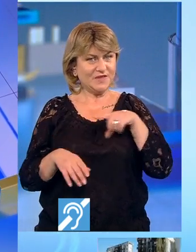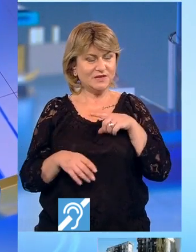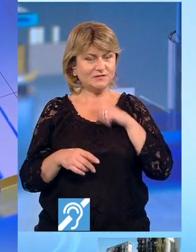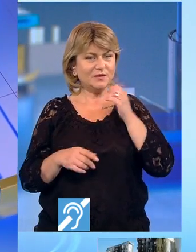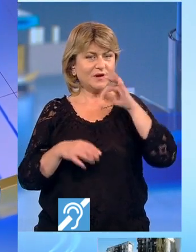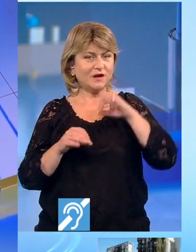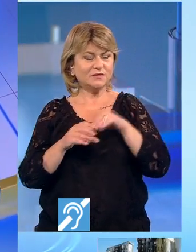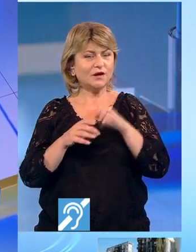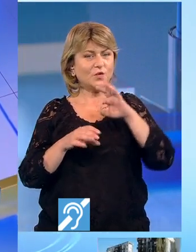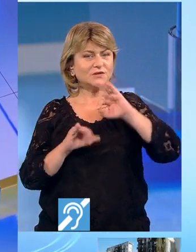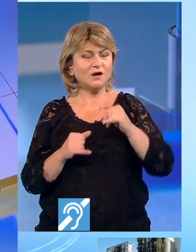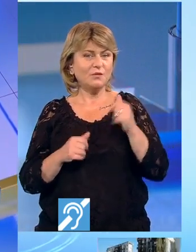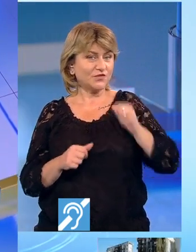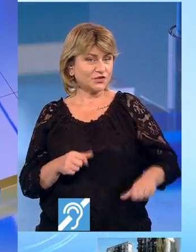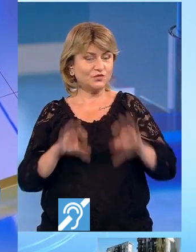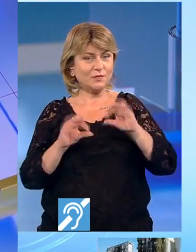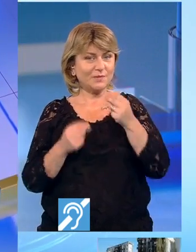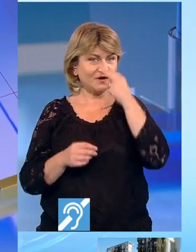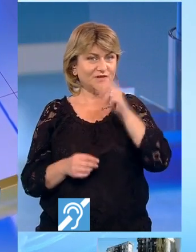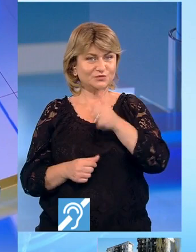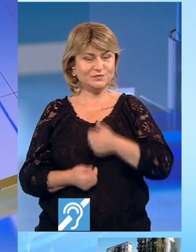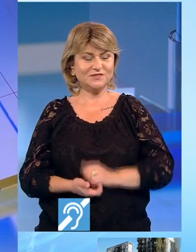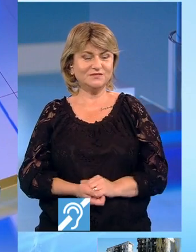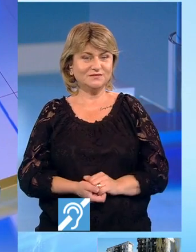implicat în ecuația profesională. Numai bine, ne vedem și noi!